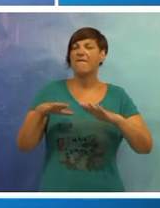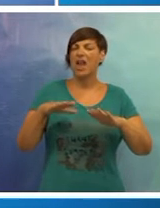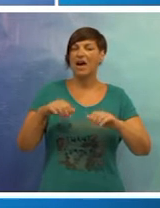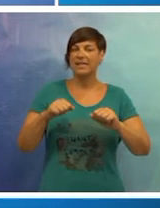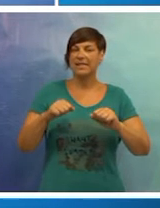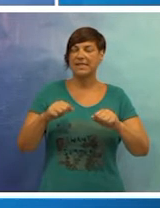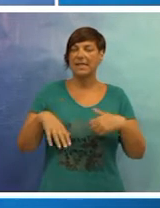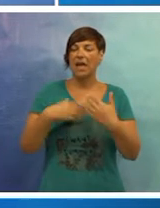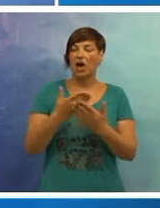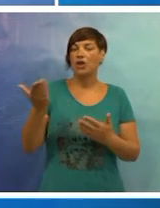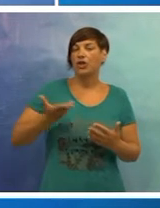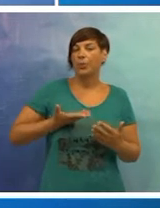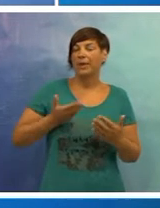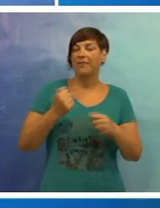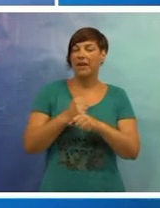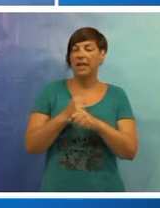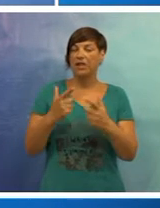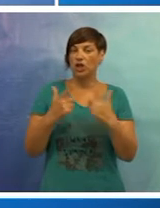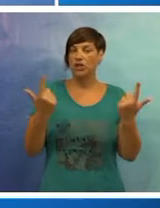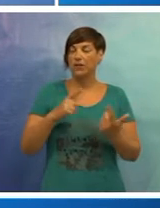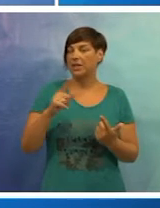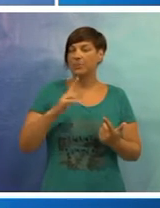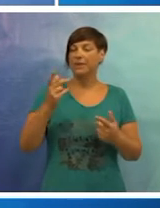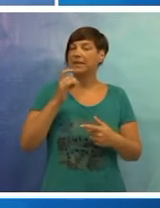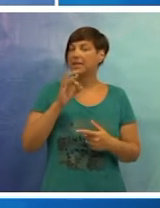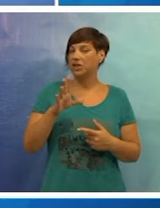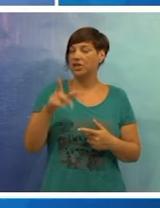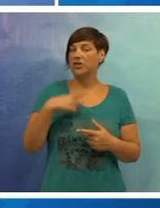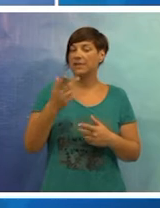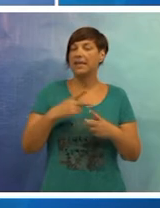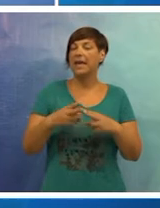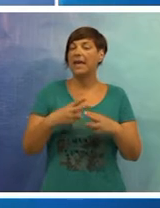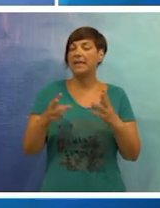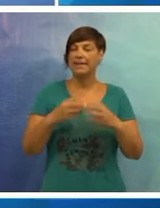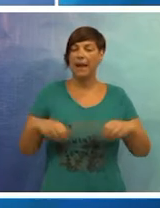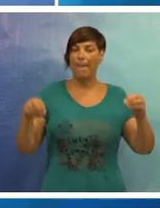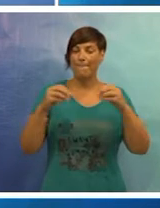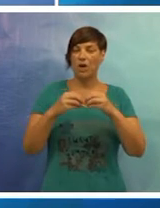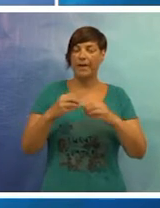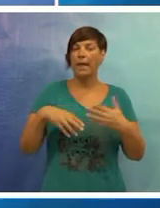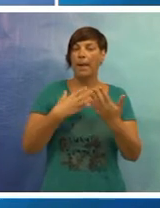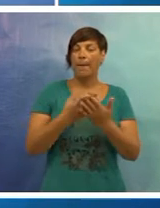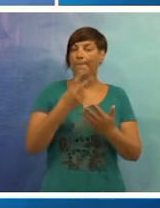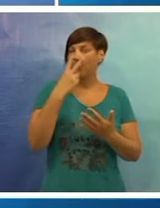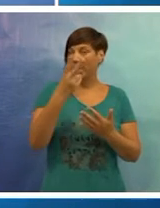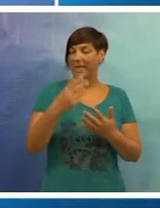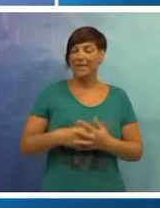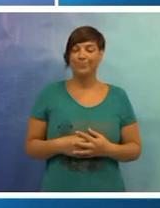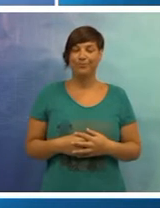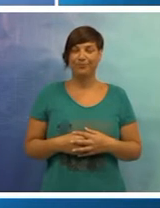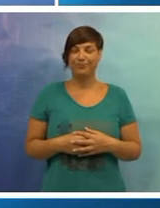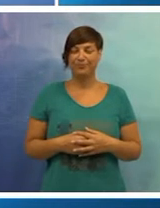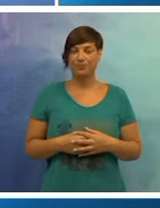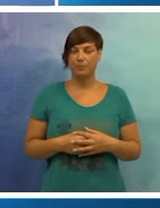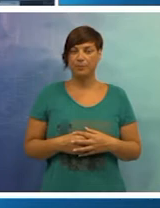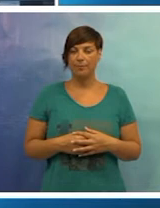nacionalne vlasti. Od dobivanja uporabljene dozvole neće biti ništa dok se ne realizira važan projekt. Detalje donosimo